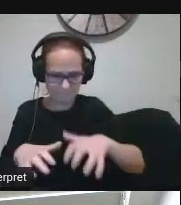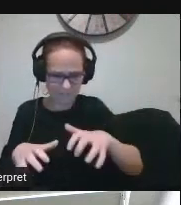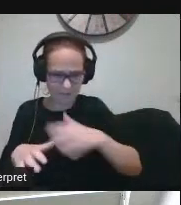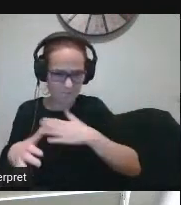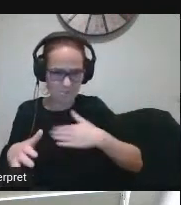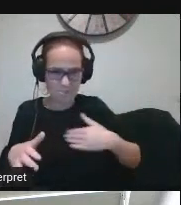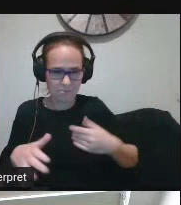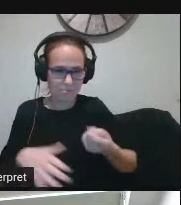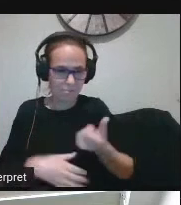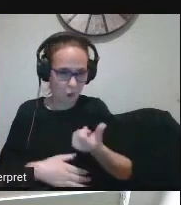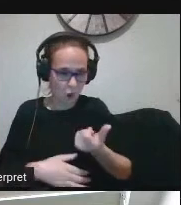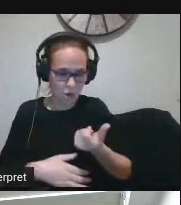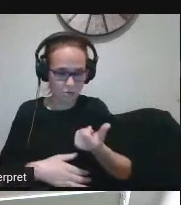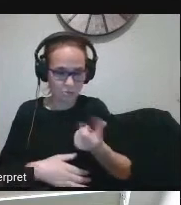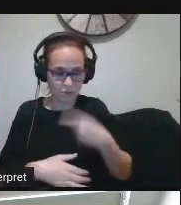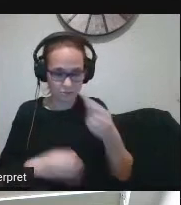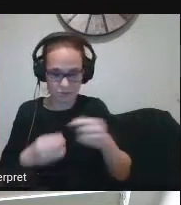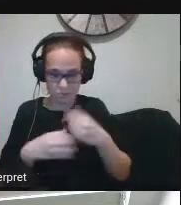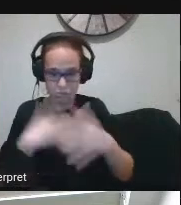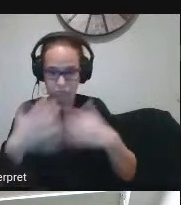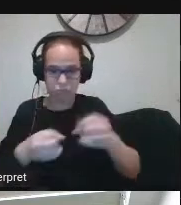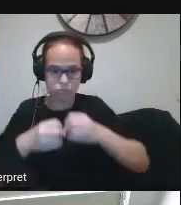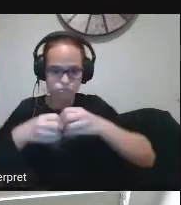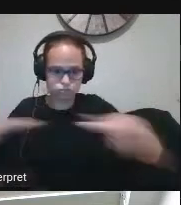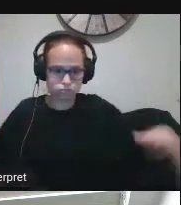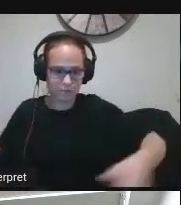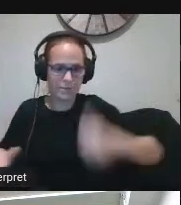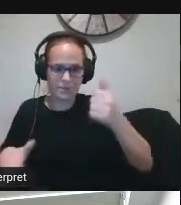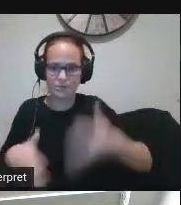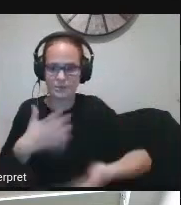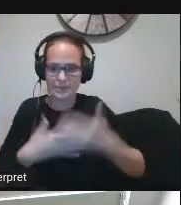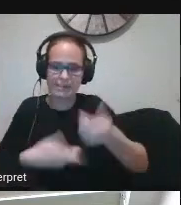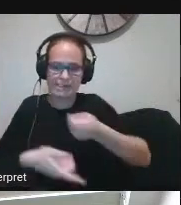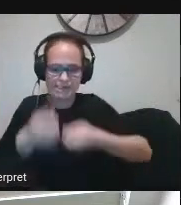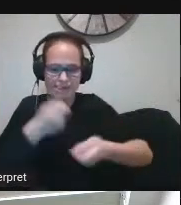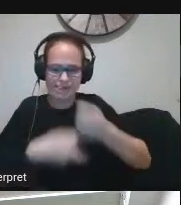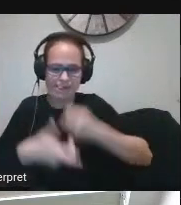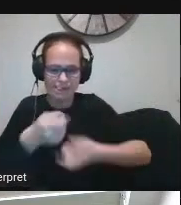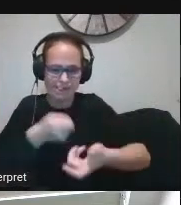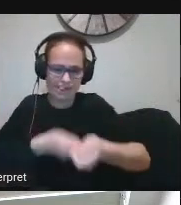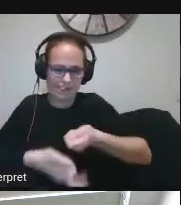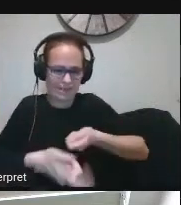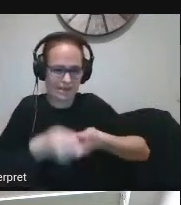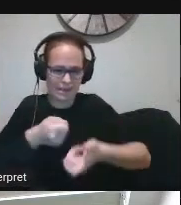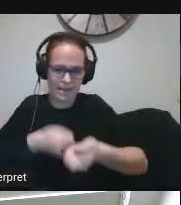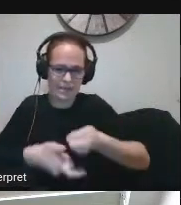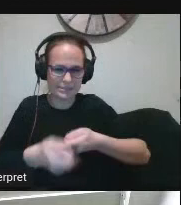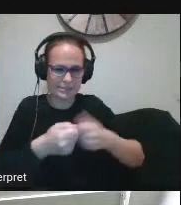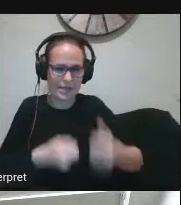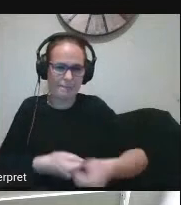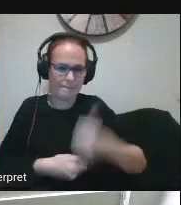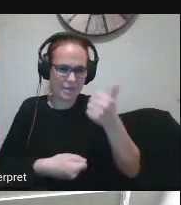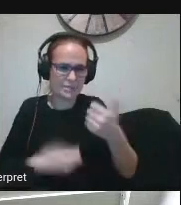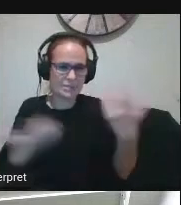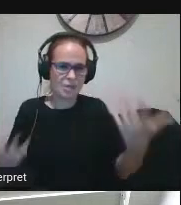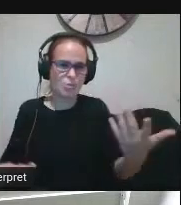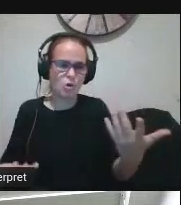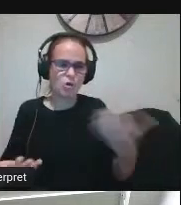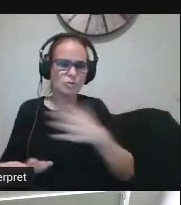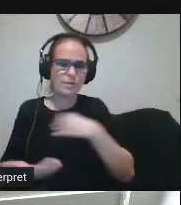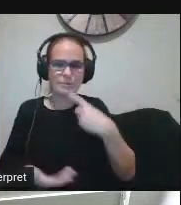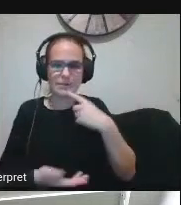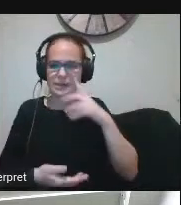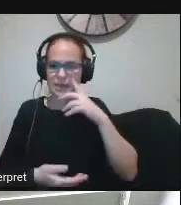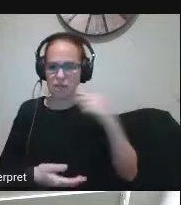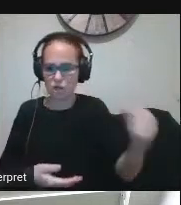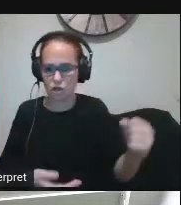desbordar i vam començar a aspirar una mica més amb la qual cosa diríem que el diagnòstic